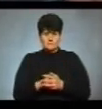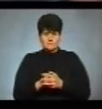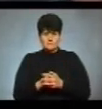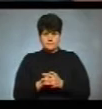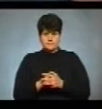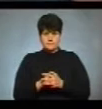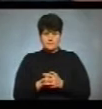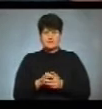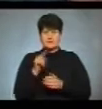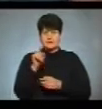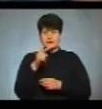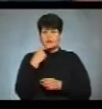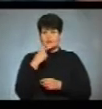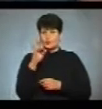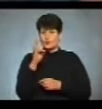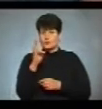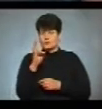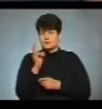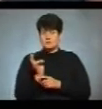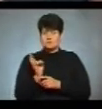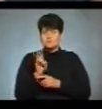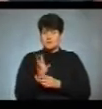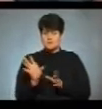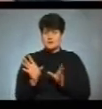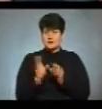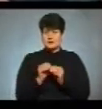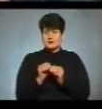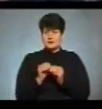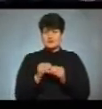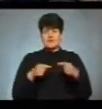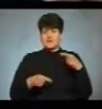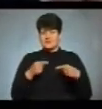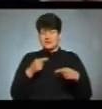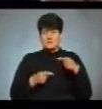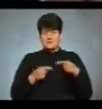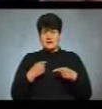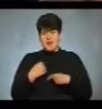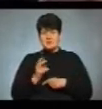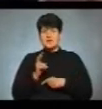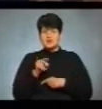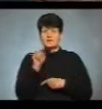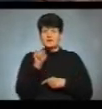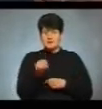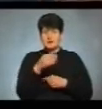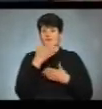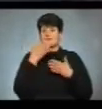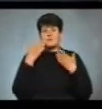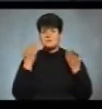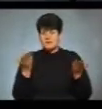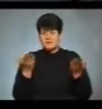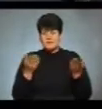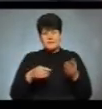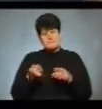Ти казала, у неділю підемо разом на дебати. Я прийшов, тебе нема.